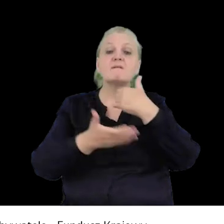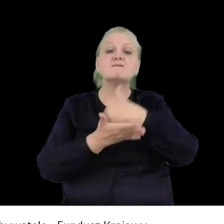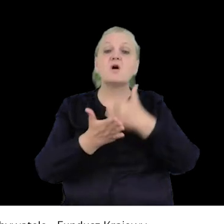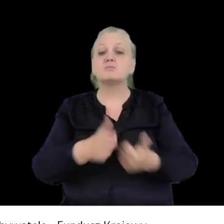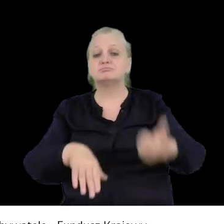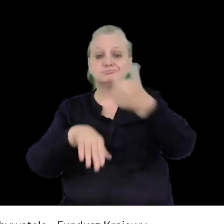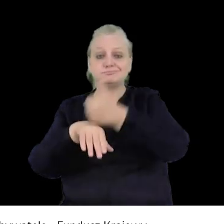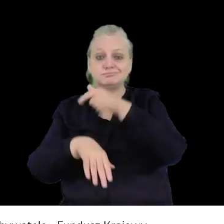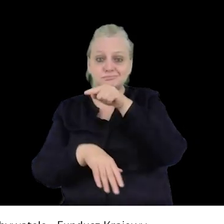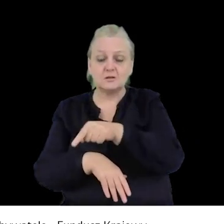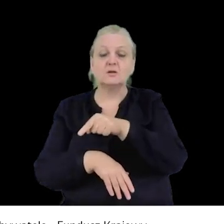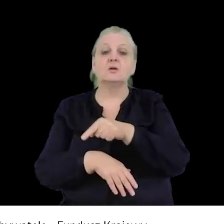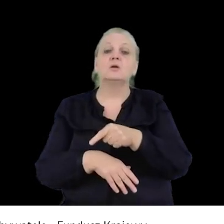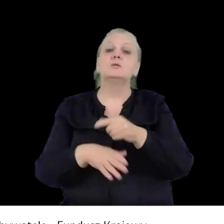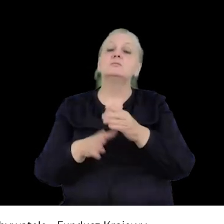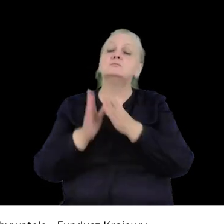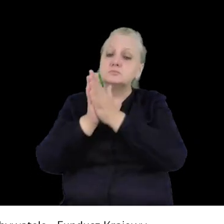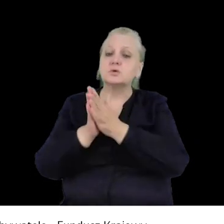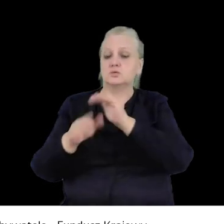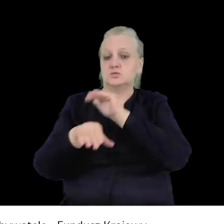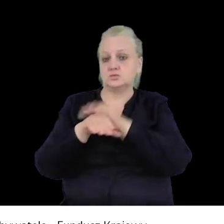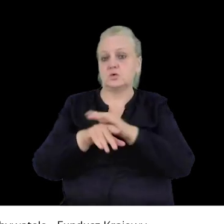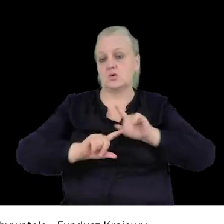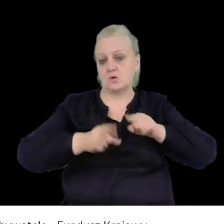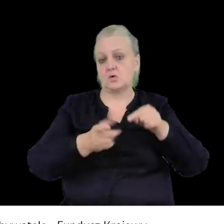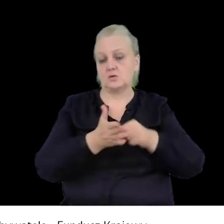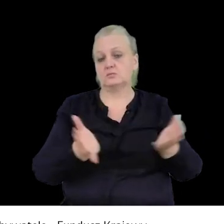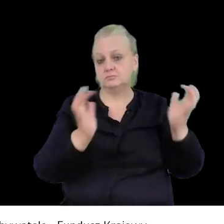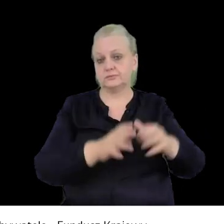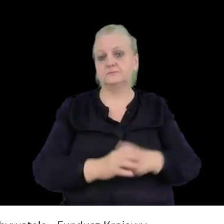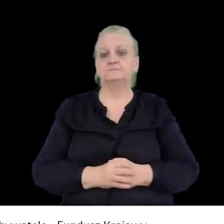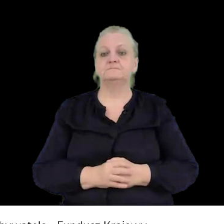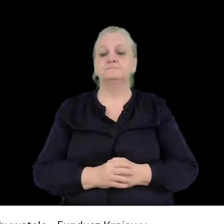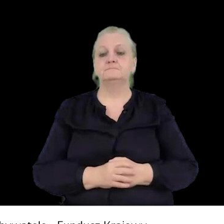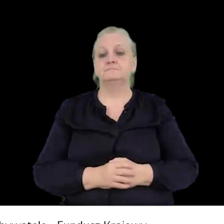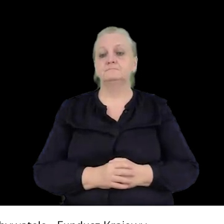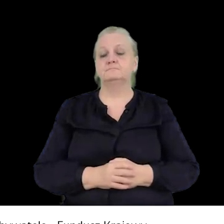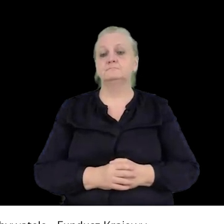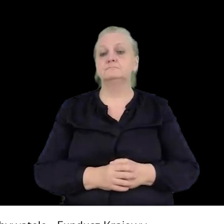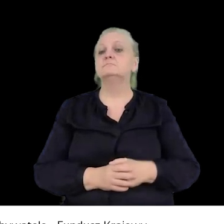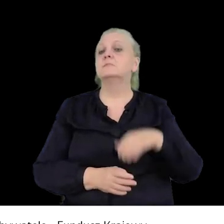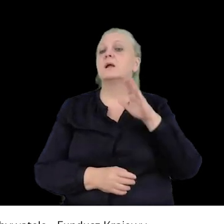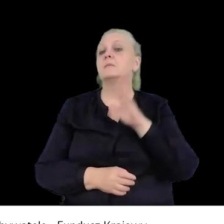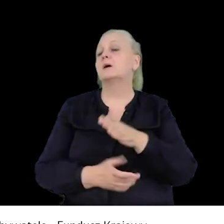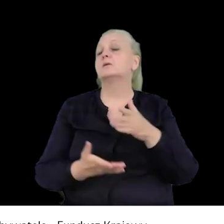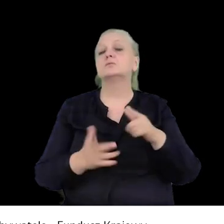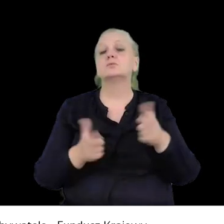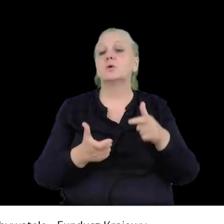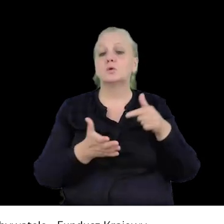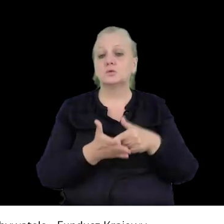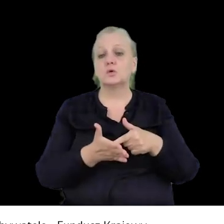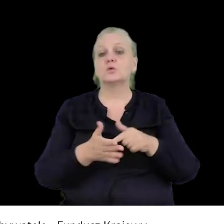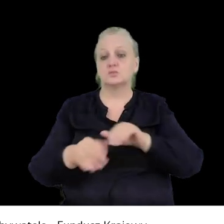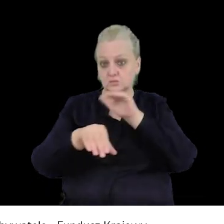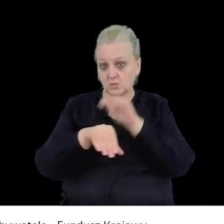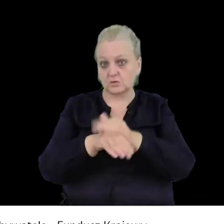z prośbą o wyrażenie zgody na zorganizowanie takiego zgromadzenia i to wtedy zgoda na